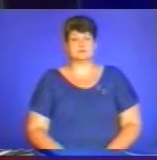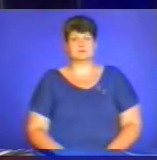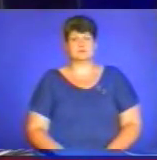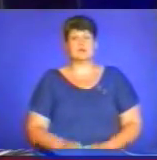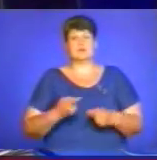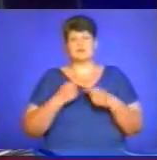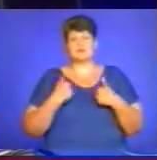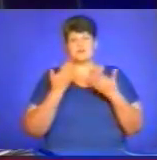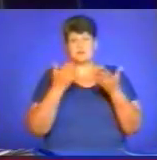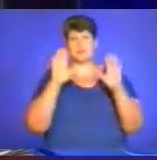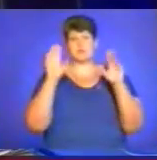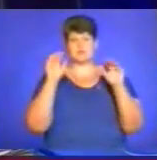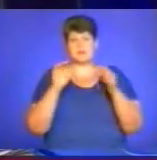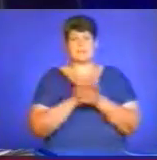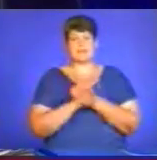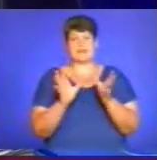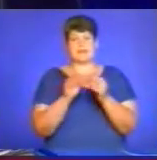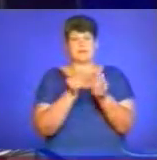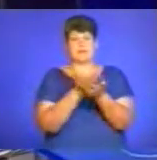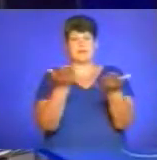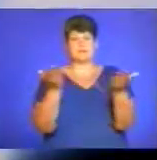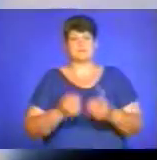На цьому я з вами прощаюся. Миру і єдності нам.